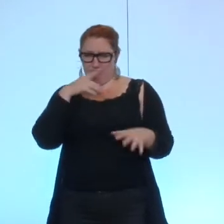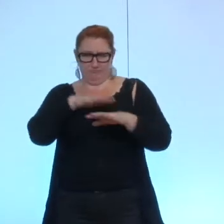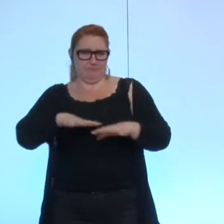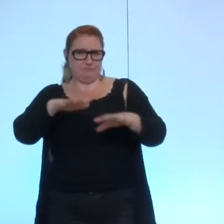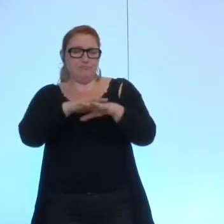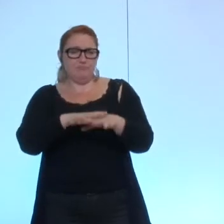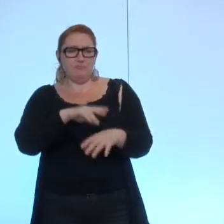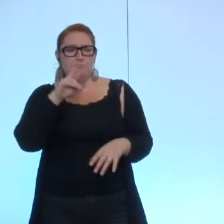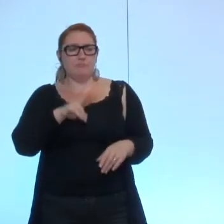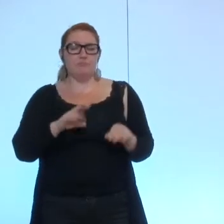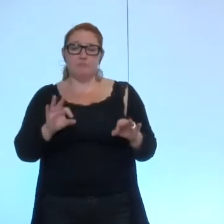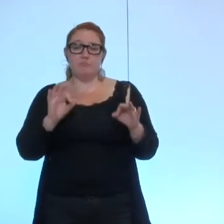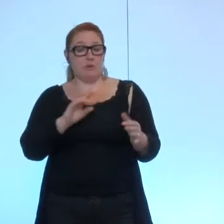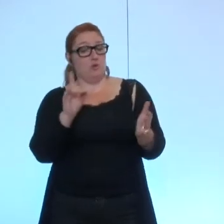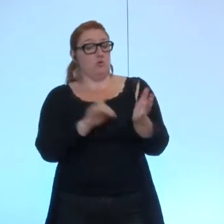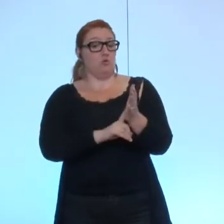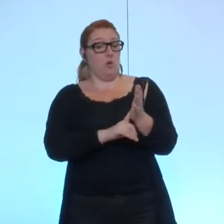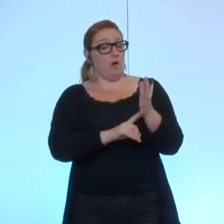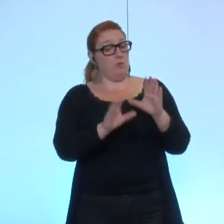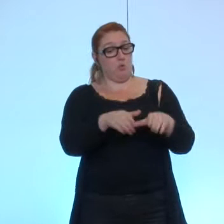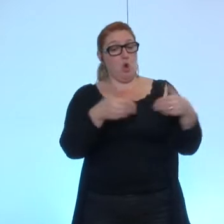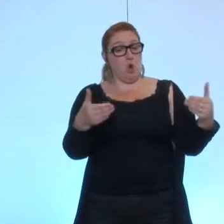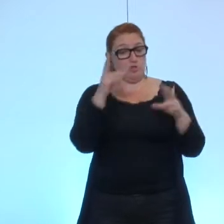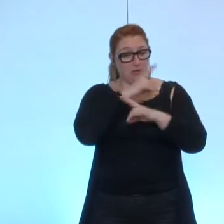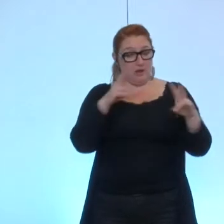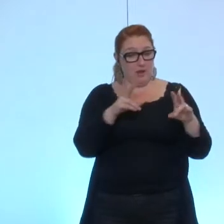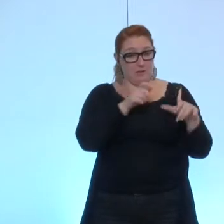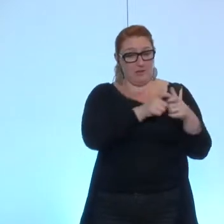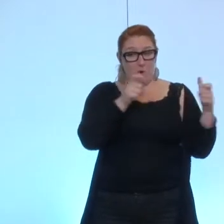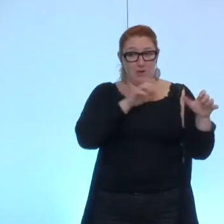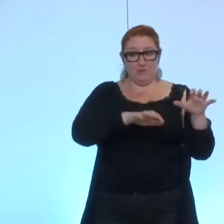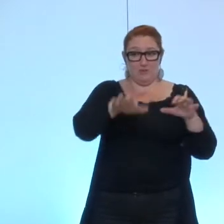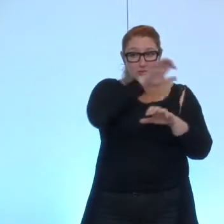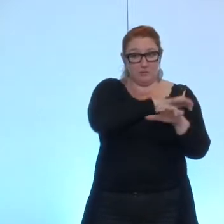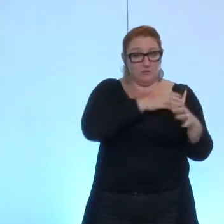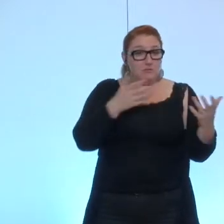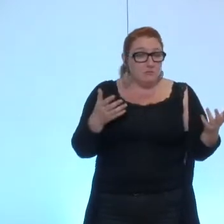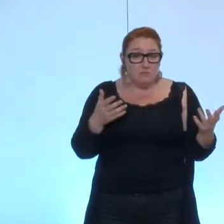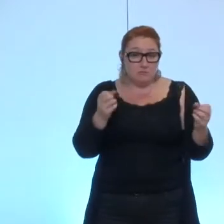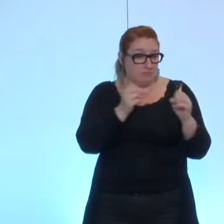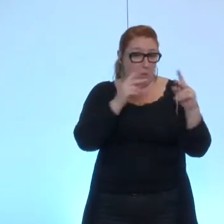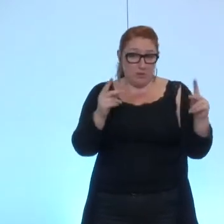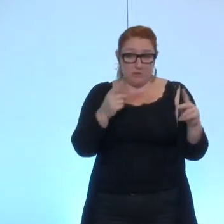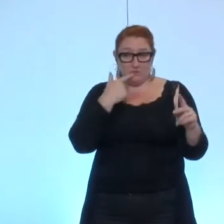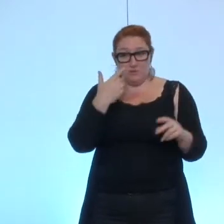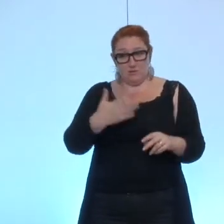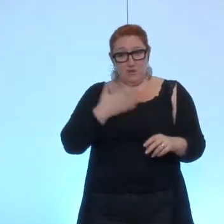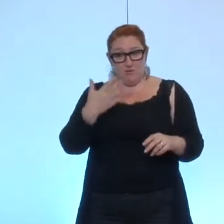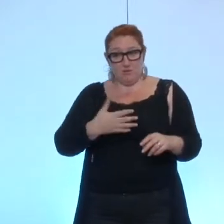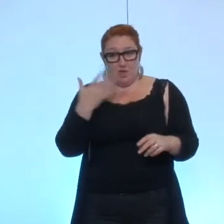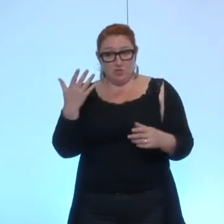Et effectivement, si c'est un droit ouvert dans le cadre du Code général des collectivités territoriales, ce serait aussi un avantage